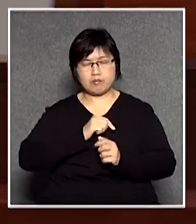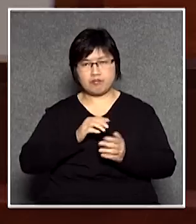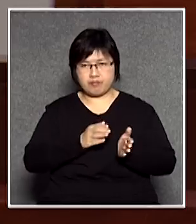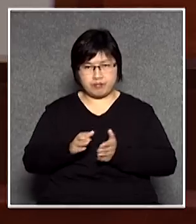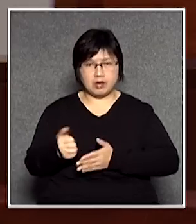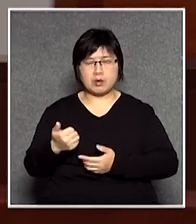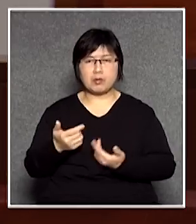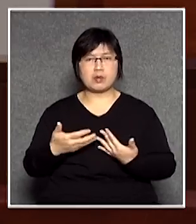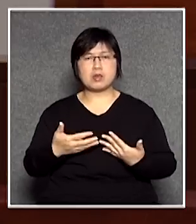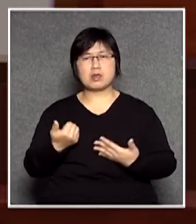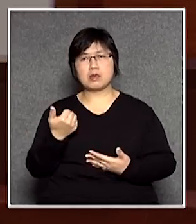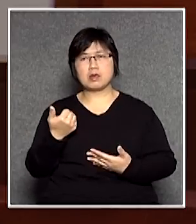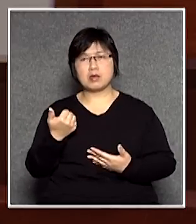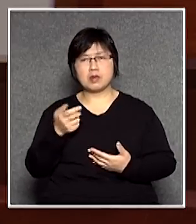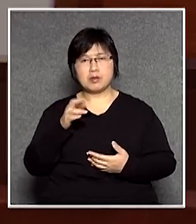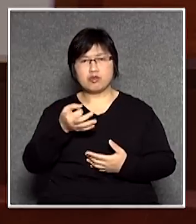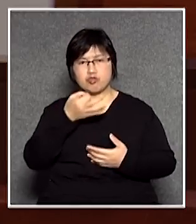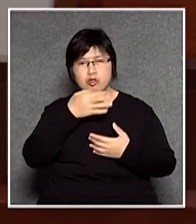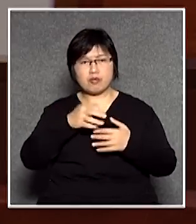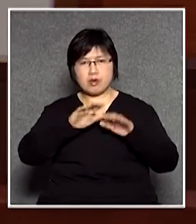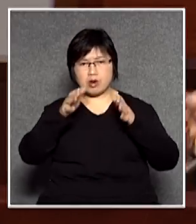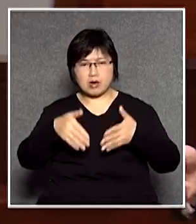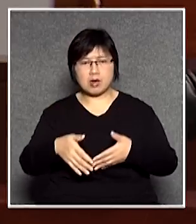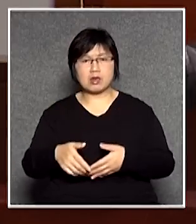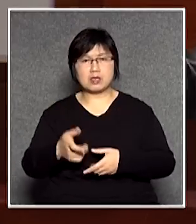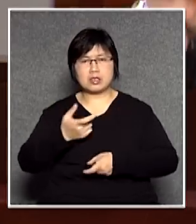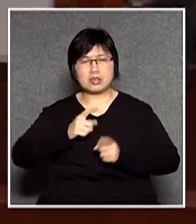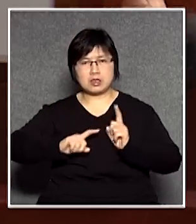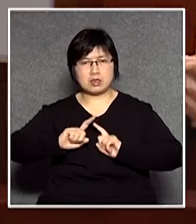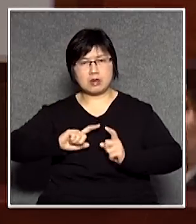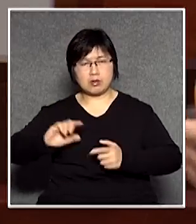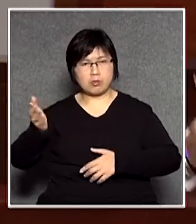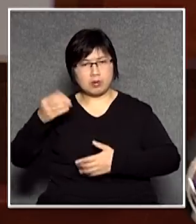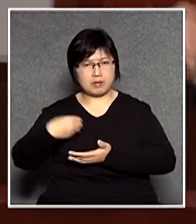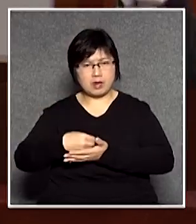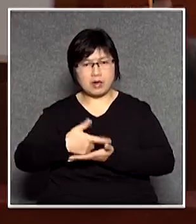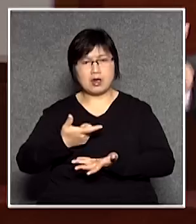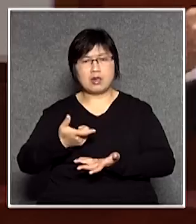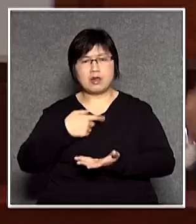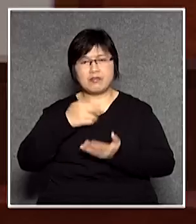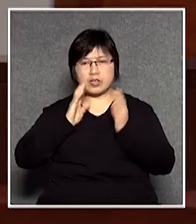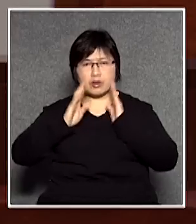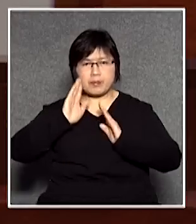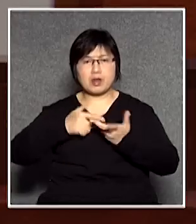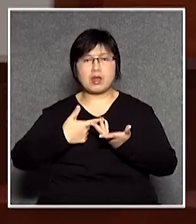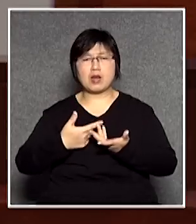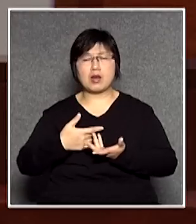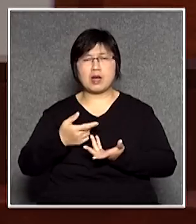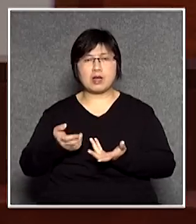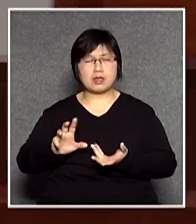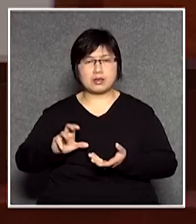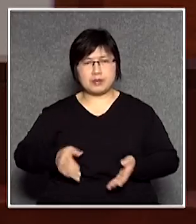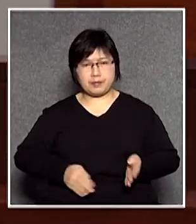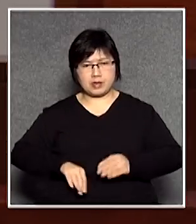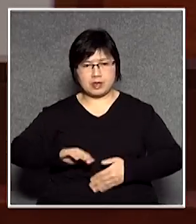那當然那些藥房啊譬如那時候那自由行那麼多的時候有化妝品啊那些尿片啊都放在門口裡阻礙著